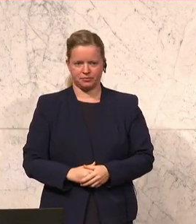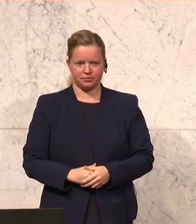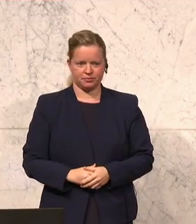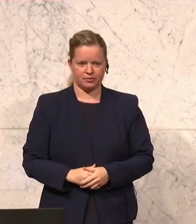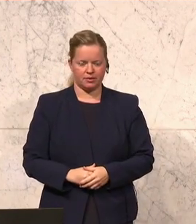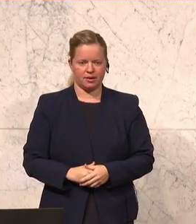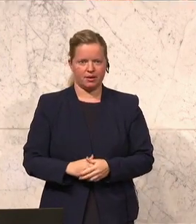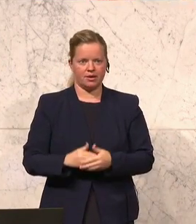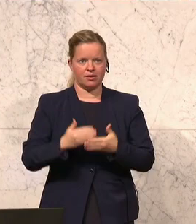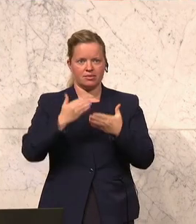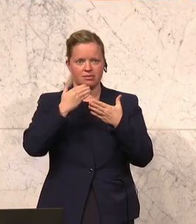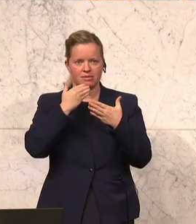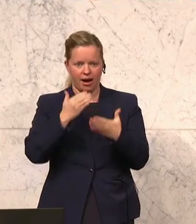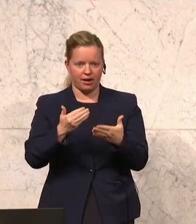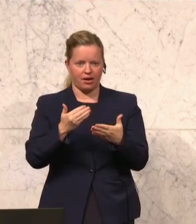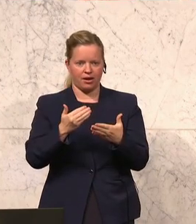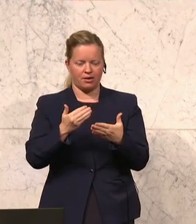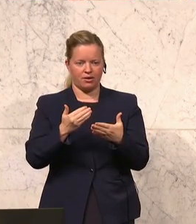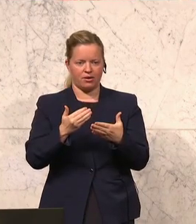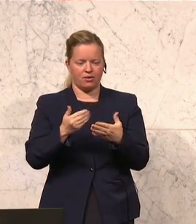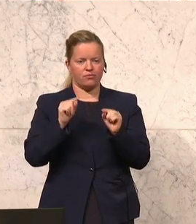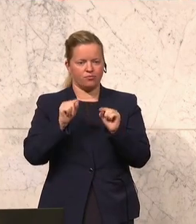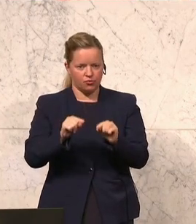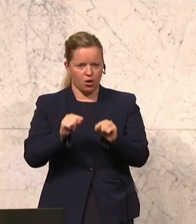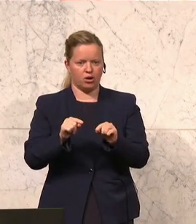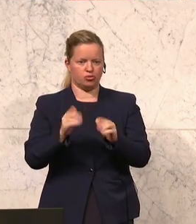Danke dafür, dass Sie sich wieder beruhigt haben.